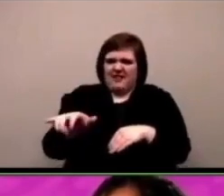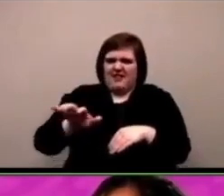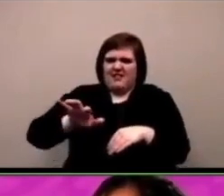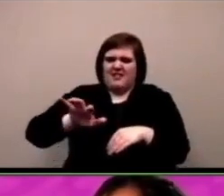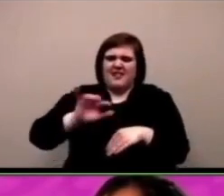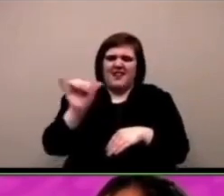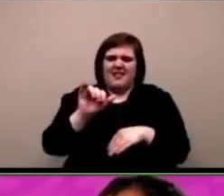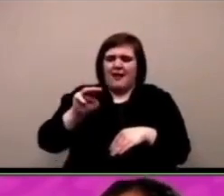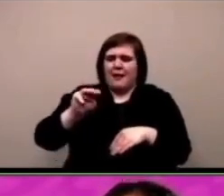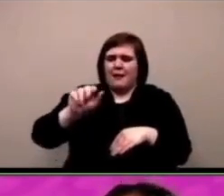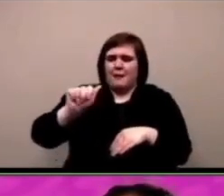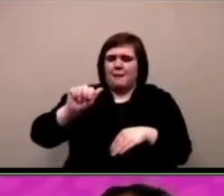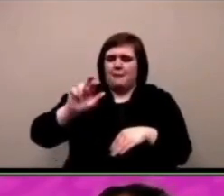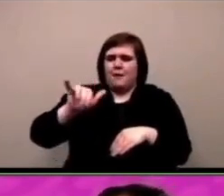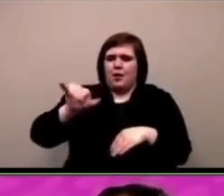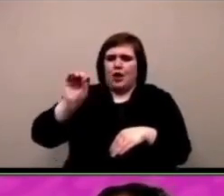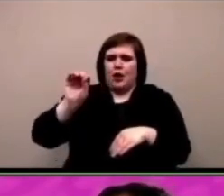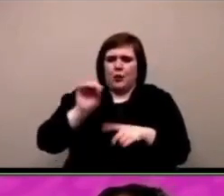l'alto